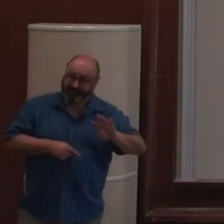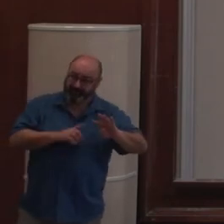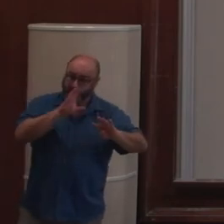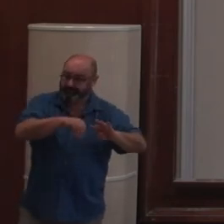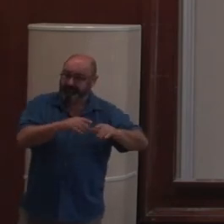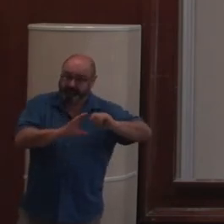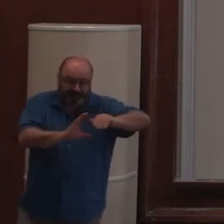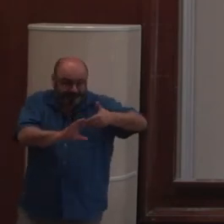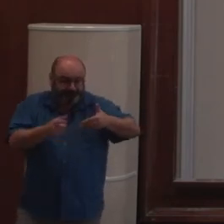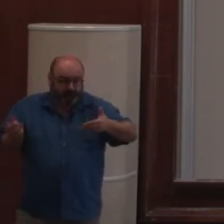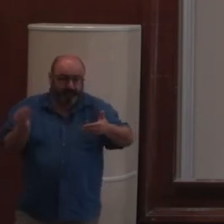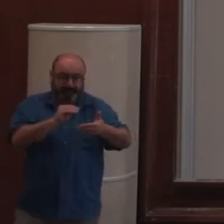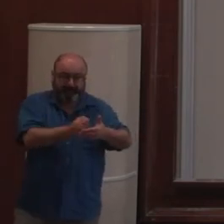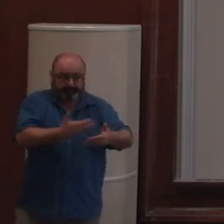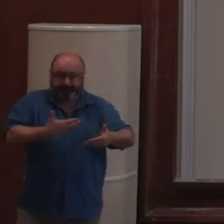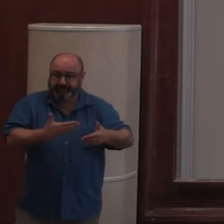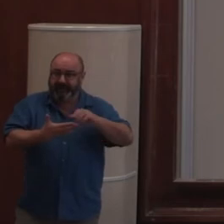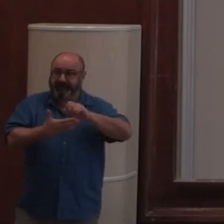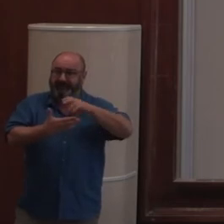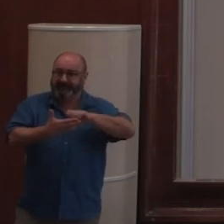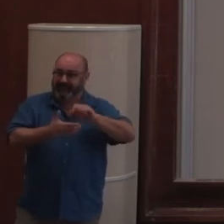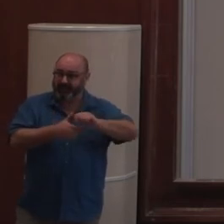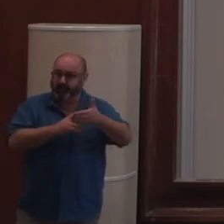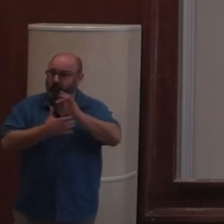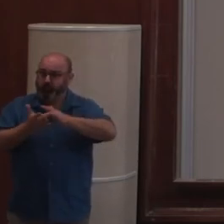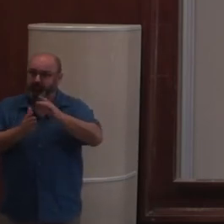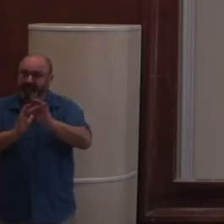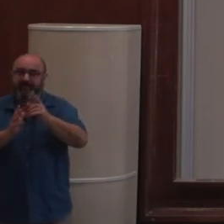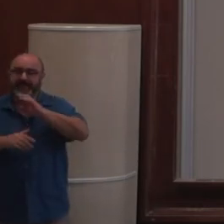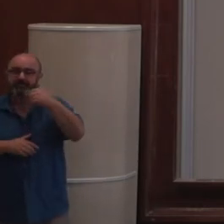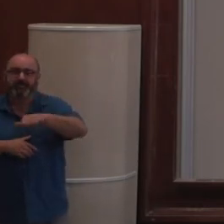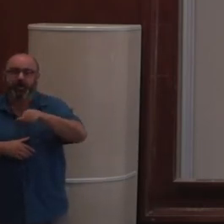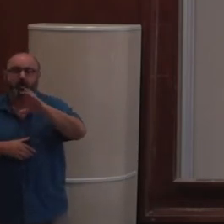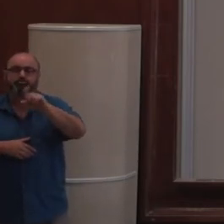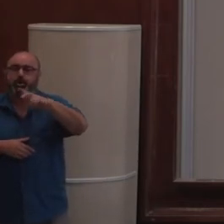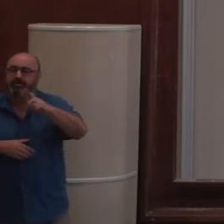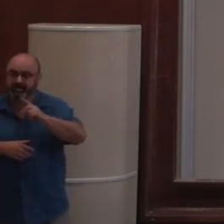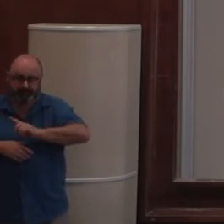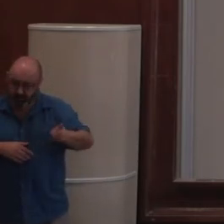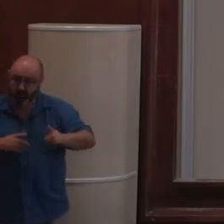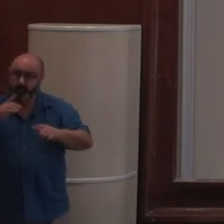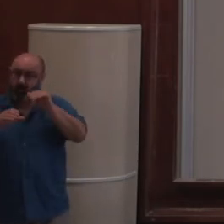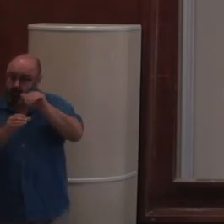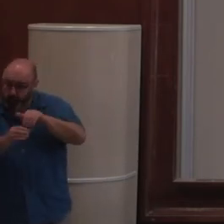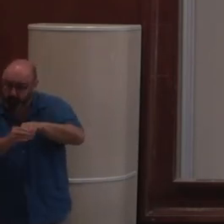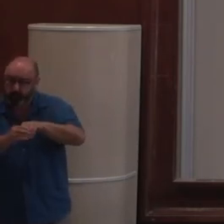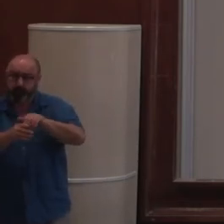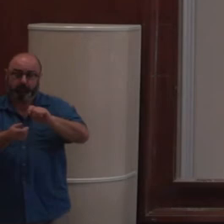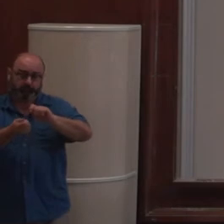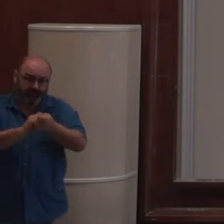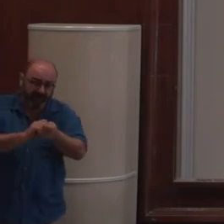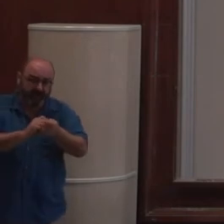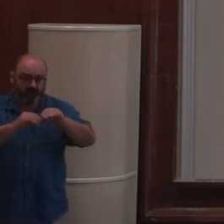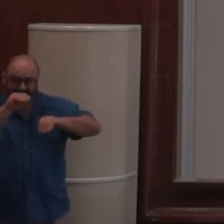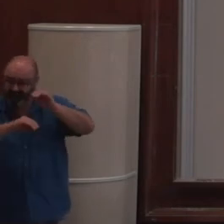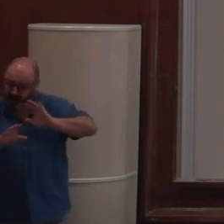'hui, qui expose toutes les fonctionnalités de Plone. Et quand je dis toutes, ce n pas uniquement faire du CRUD, ce n pas uniquement gérer des contenus, modifier, créer, effacer. C'est